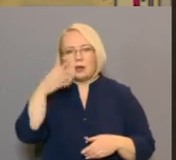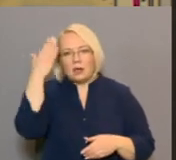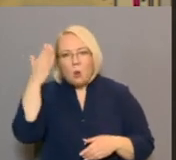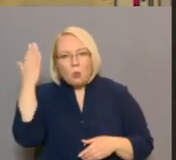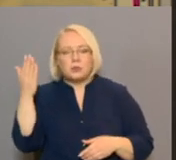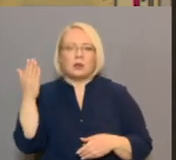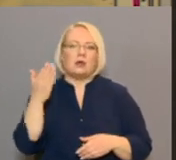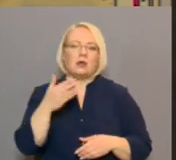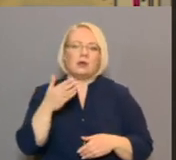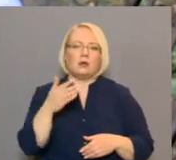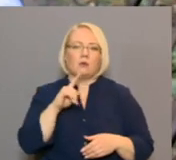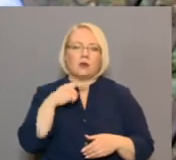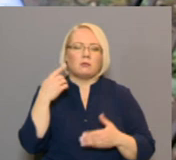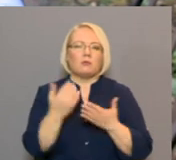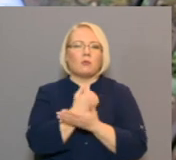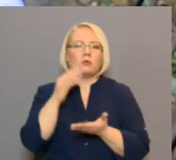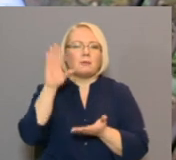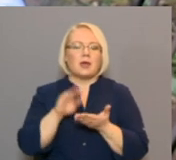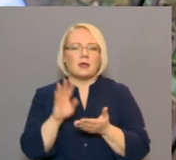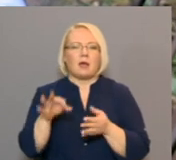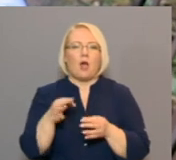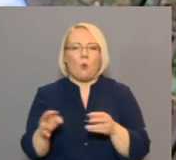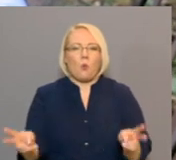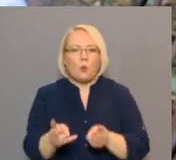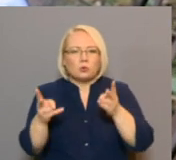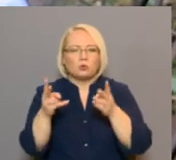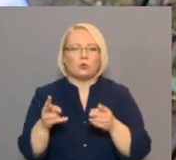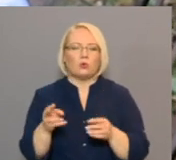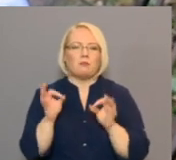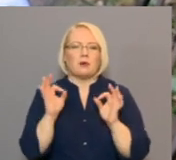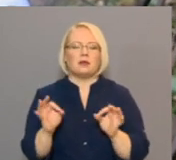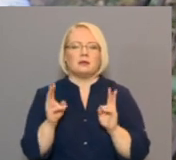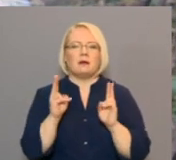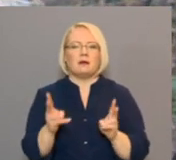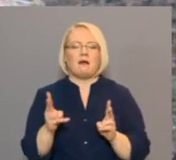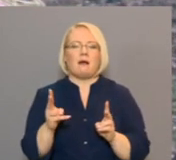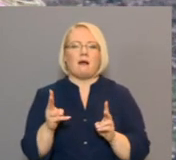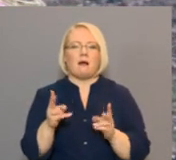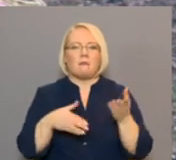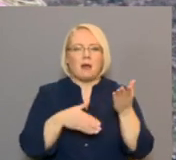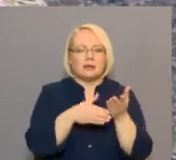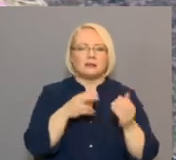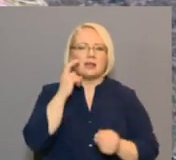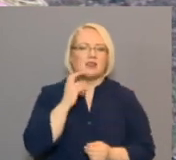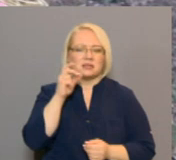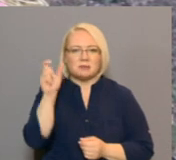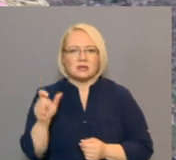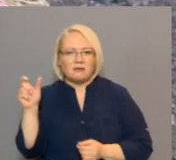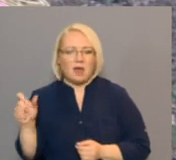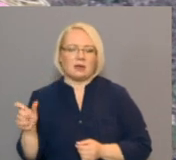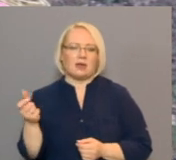var iegūt ļoti daudz pieredzes. Kā uguns, kuru sakurt, kā sasiet pareizi kā klautu, palīdzēt vēlākiem cilvēkiem,